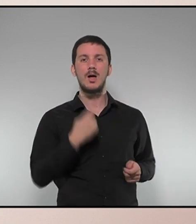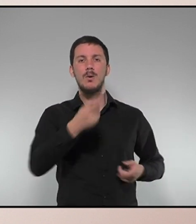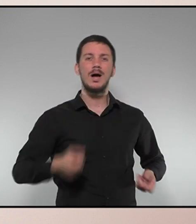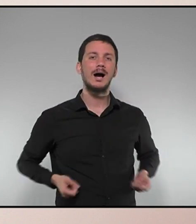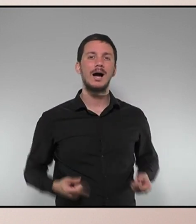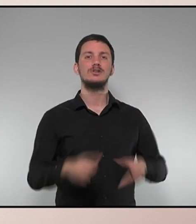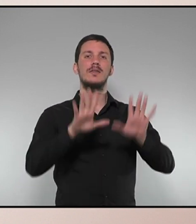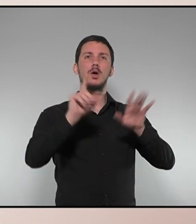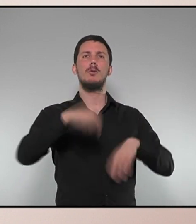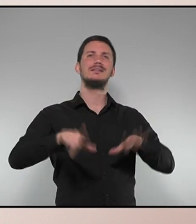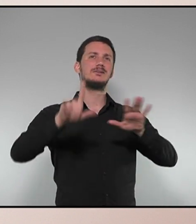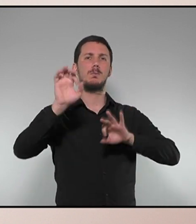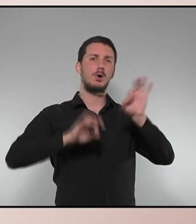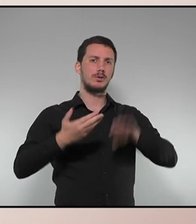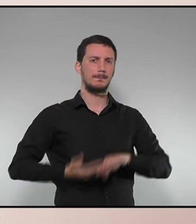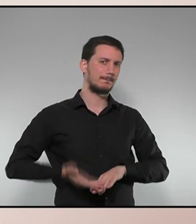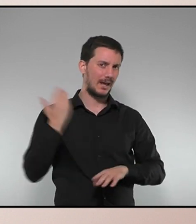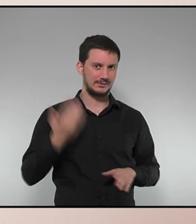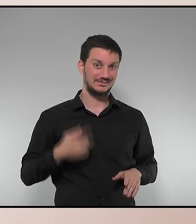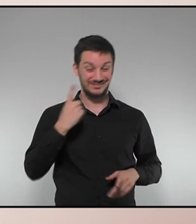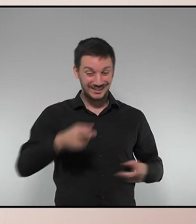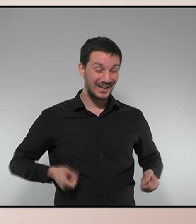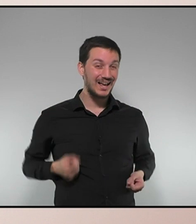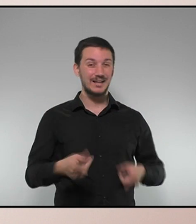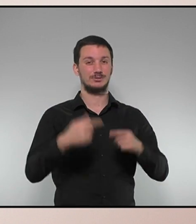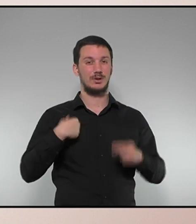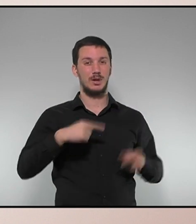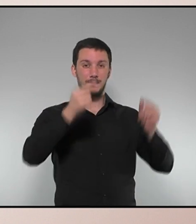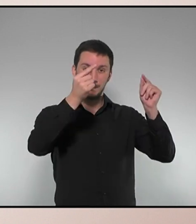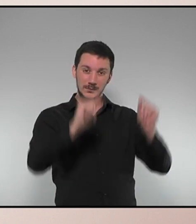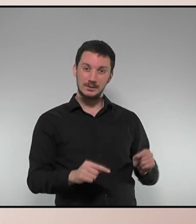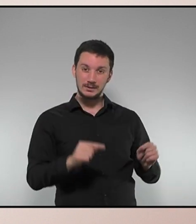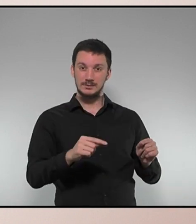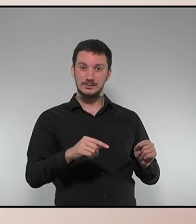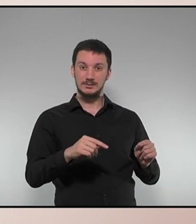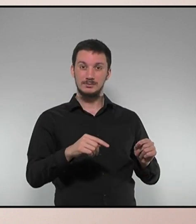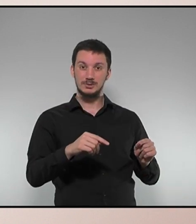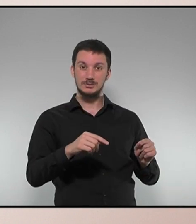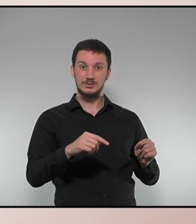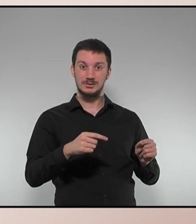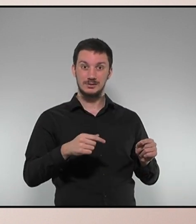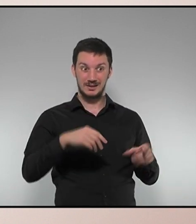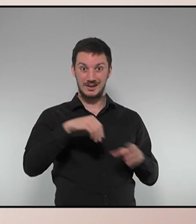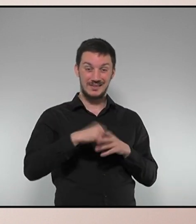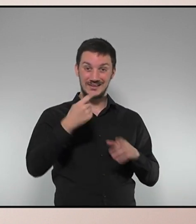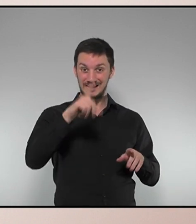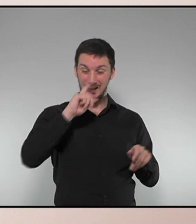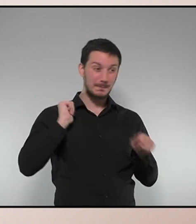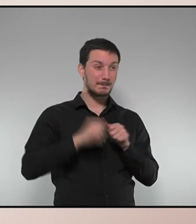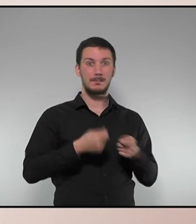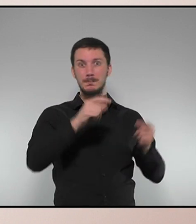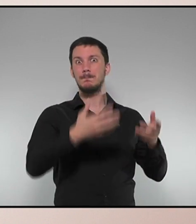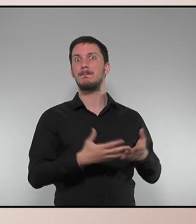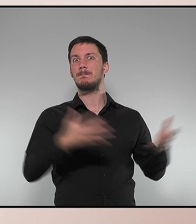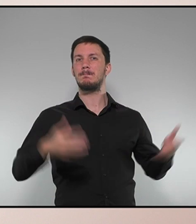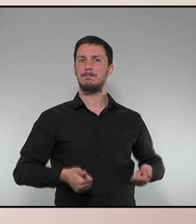,7%, l'increment de despesa més gran en un sol pressupost dels darrers 17 anys que ha de